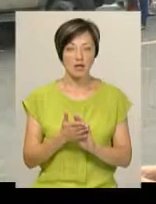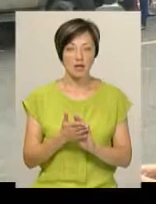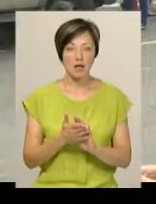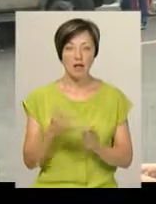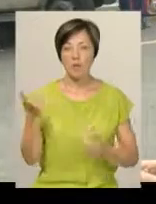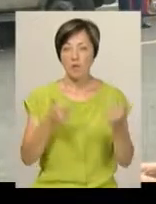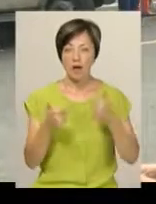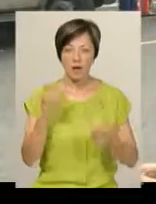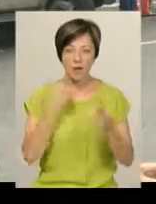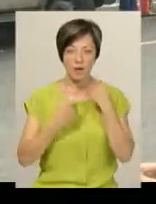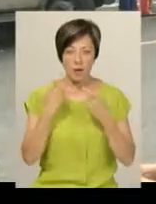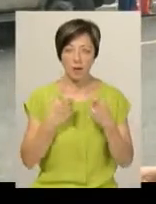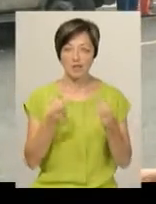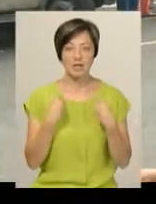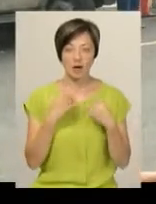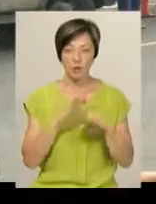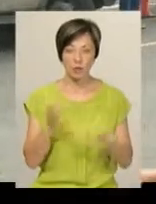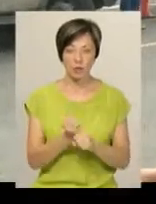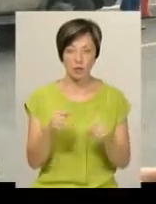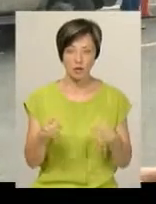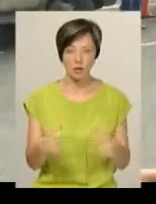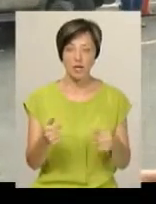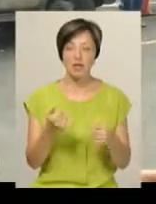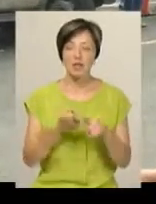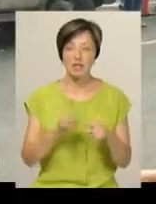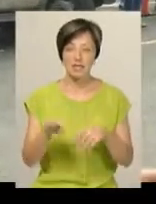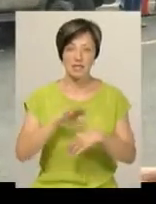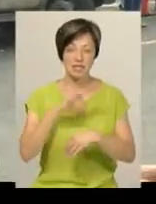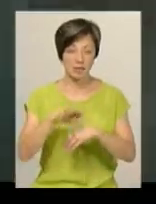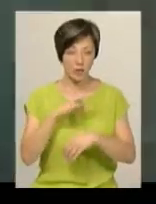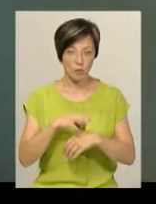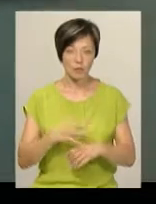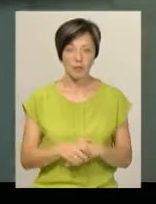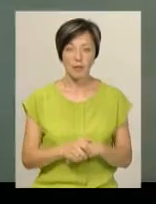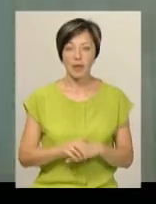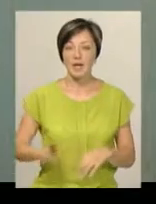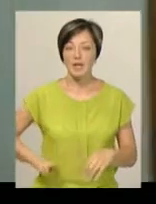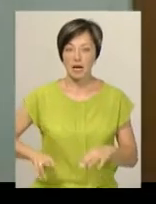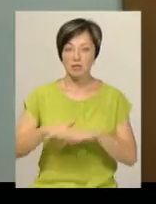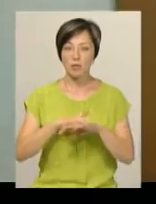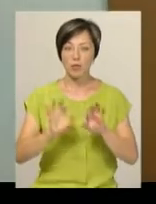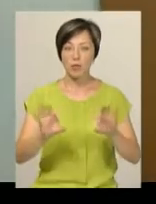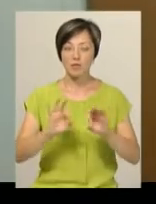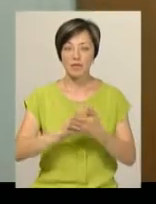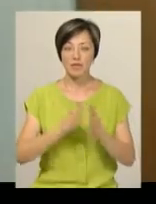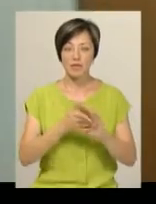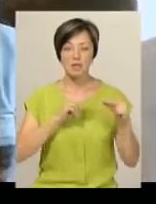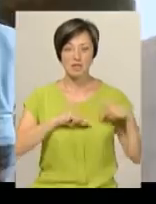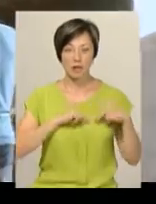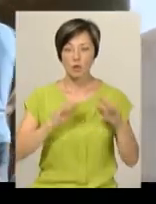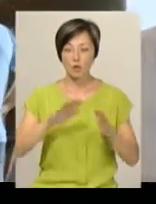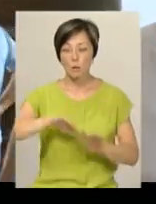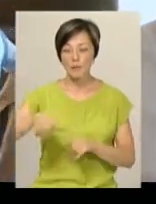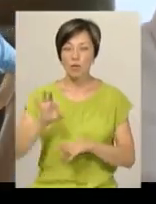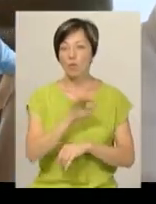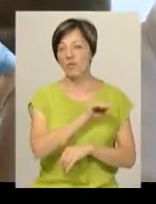Нам грублять, нам хамять. Нам не дають робити тут. Над нами всіма і здіваються. У дирекції ринку коментувати ситуацію з його працівниками будуть